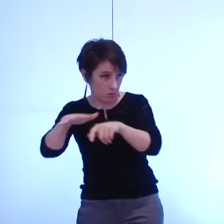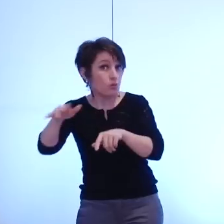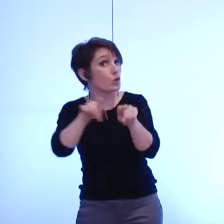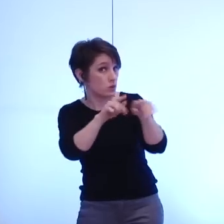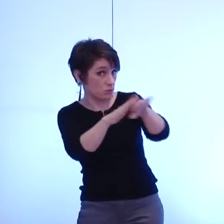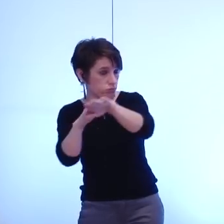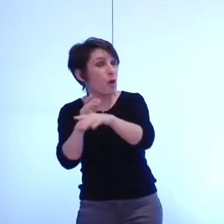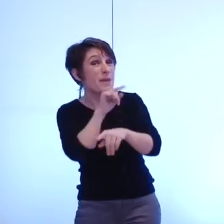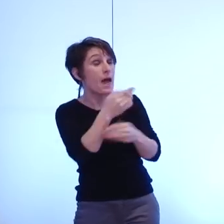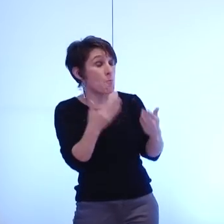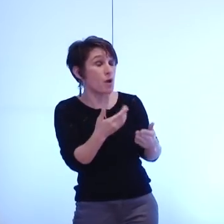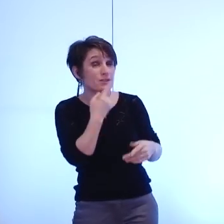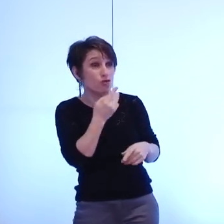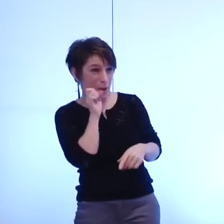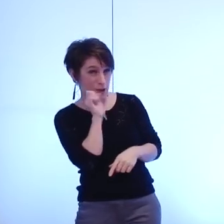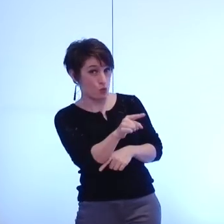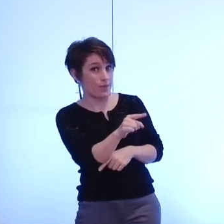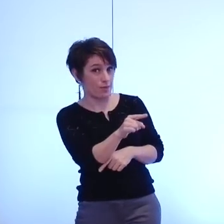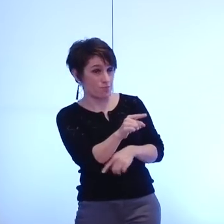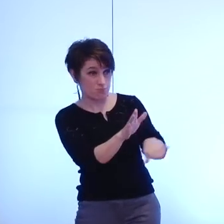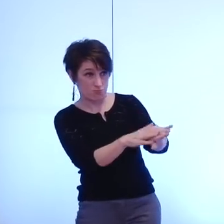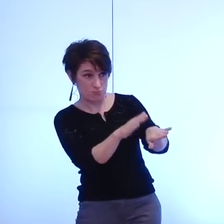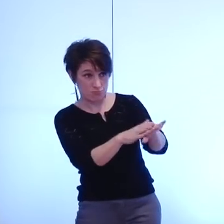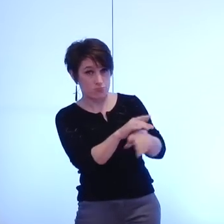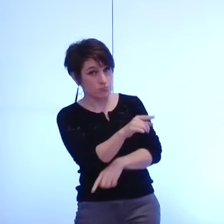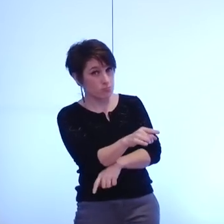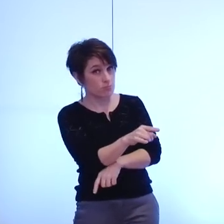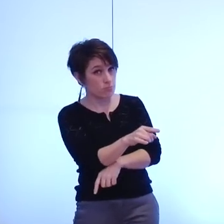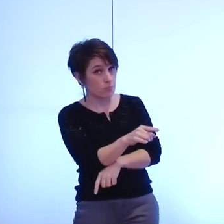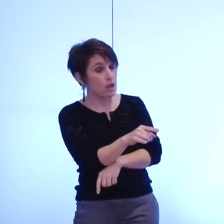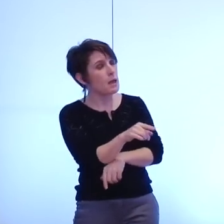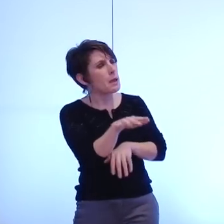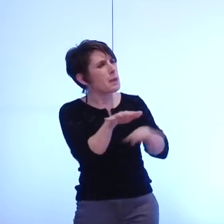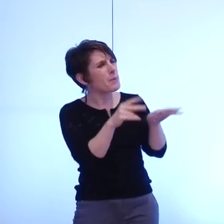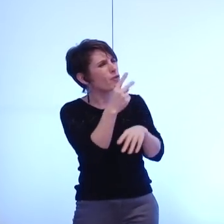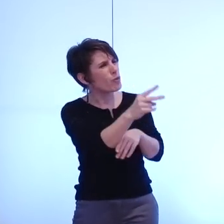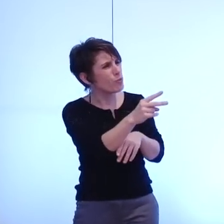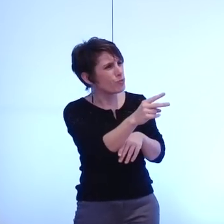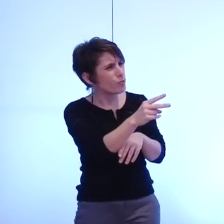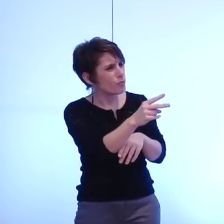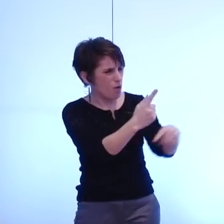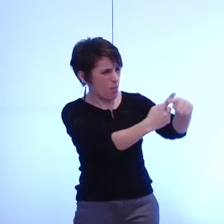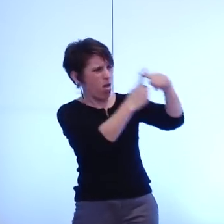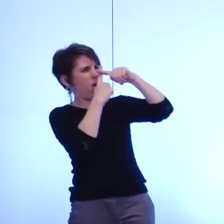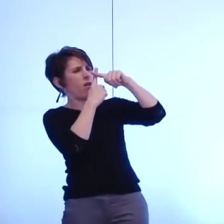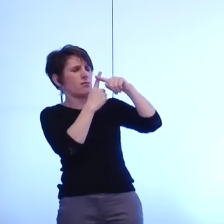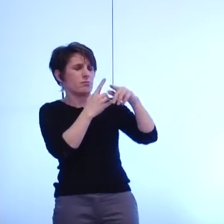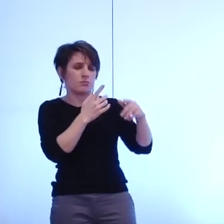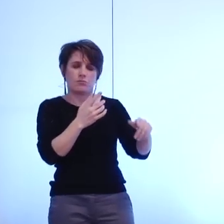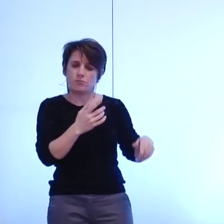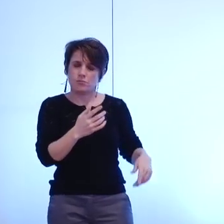que cette manière de faire d'abord elle abaisse le débat